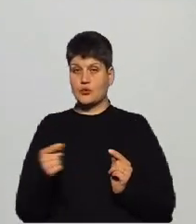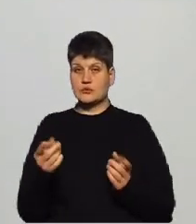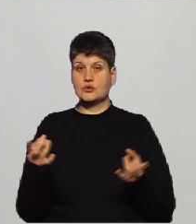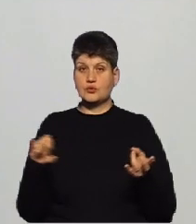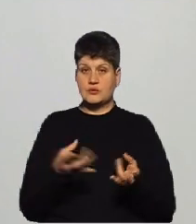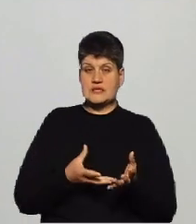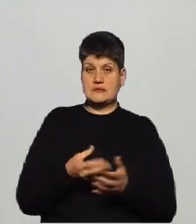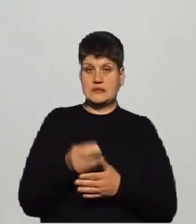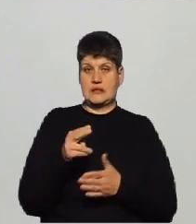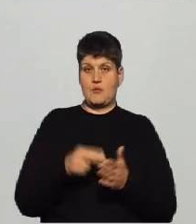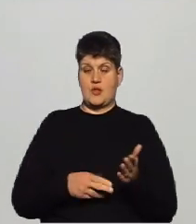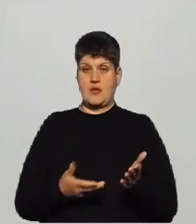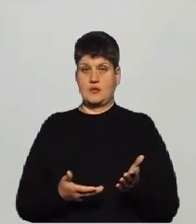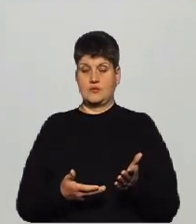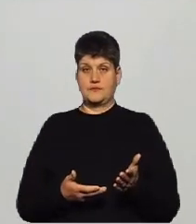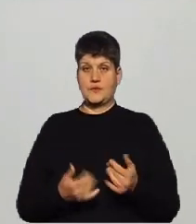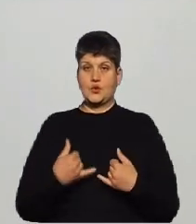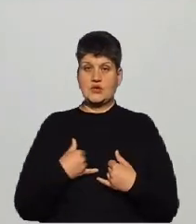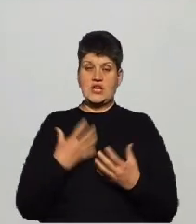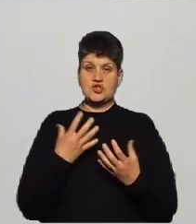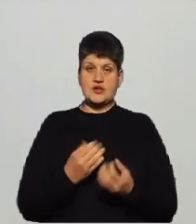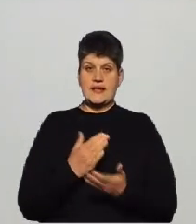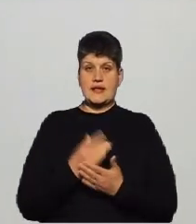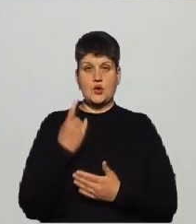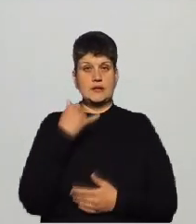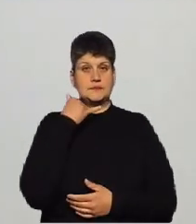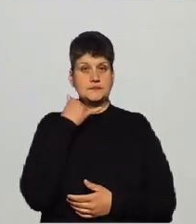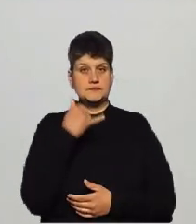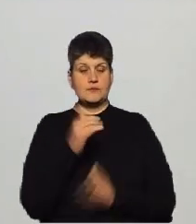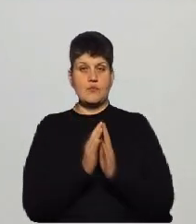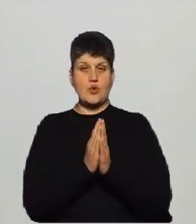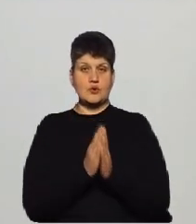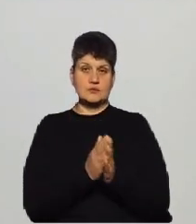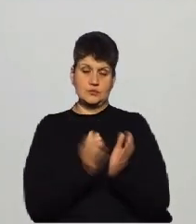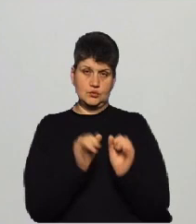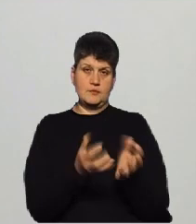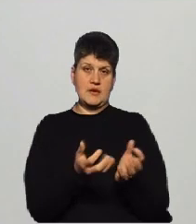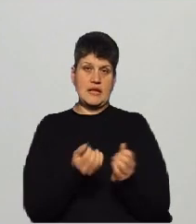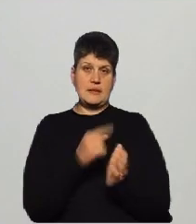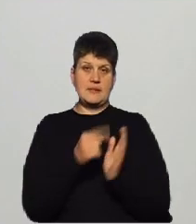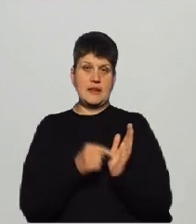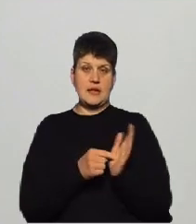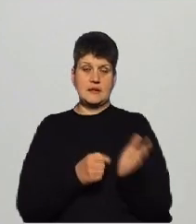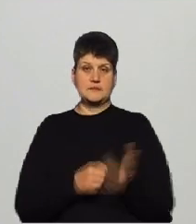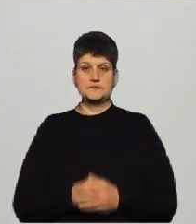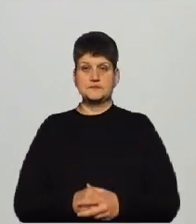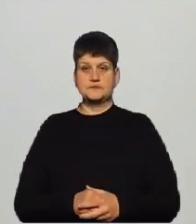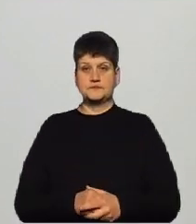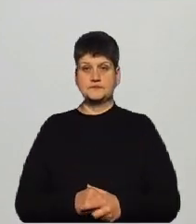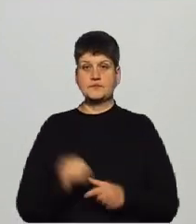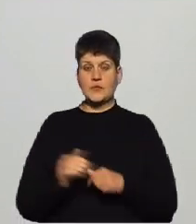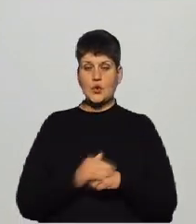цей податок. Так, у нас є ще один телефонний дзвінок. Просимо, можемо прийняти ваше запитання. Добрий вечір.